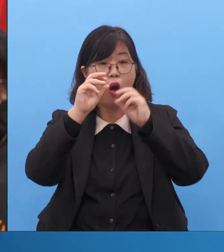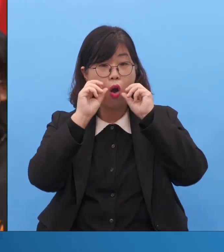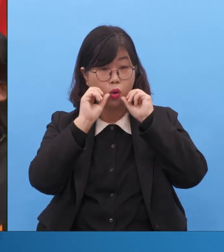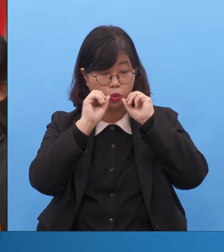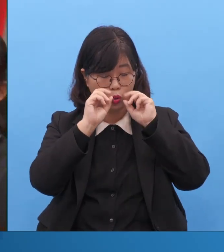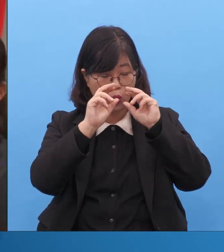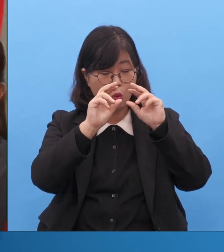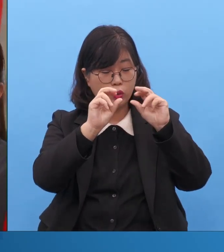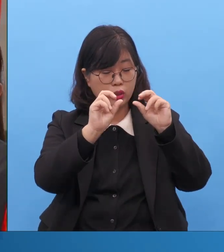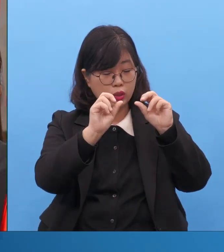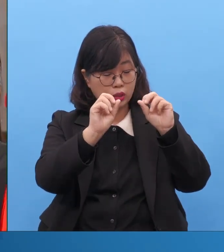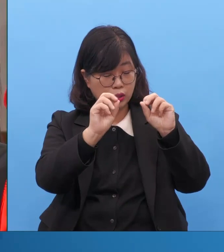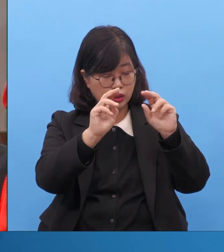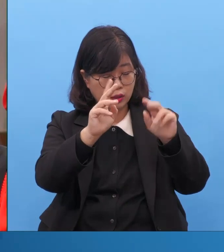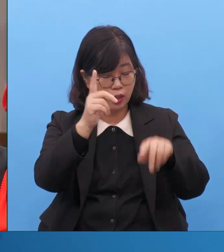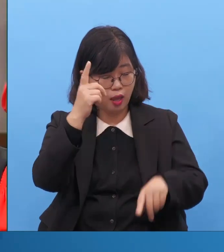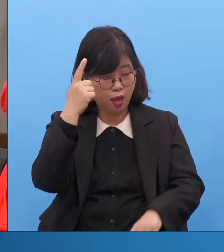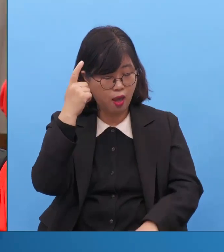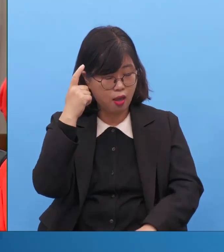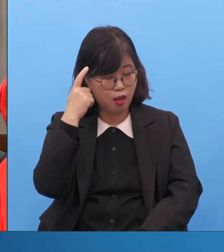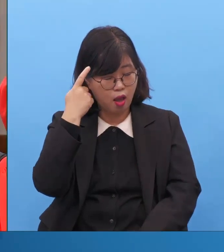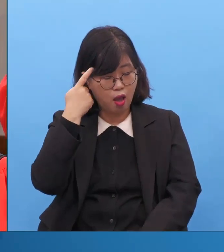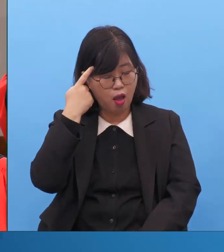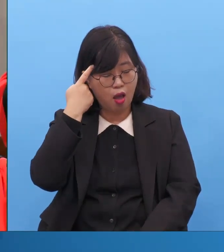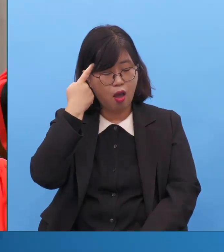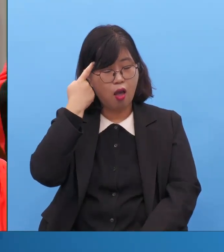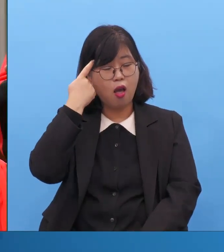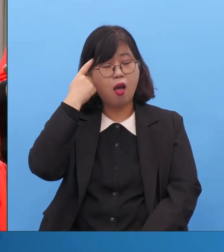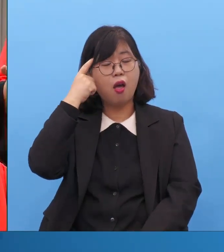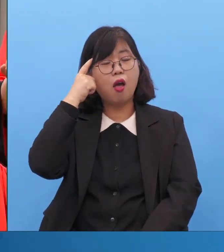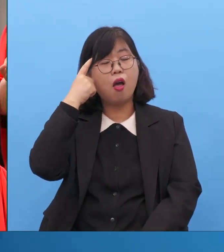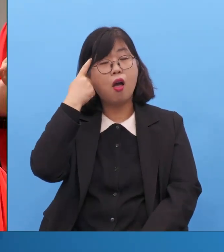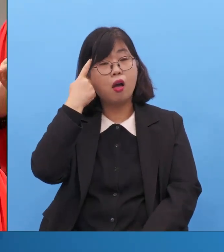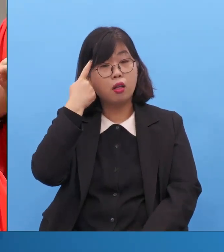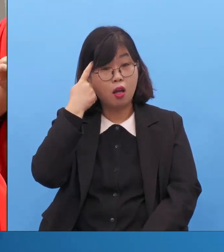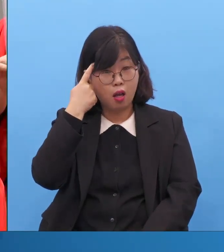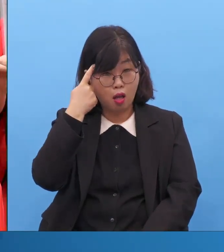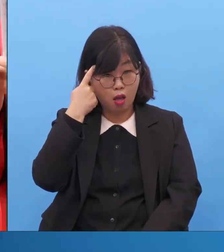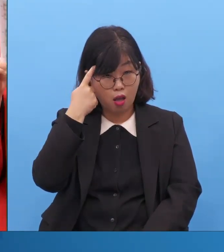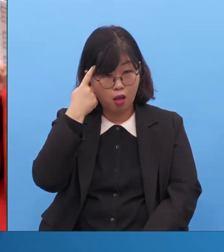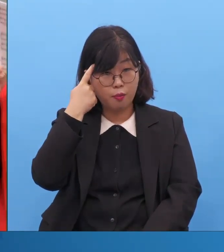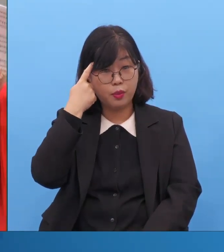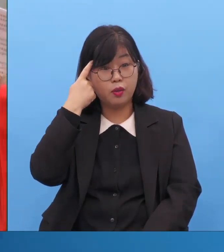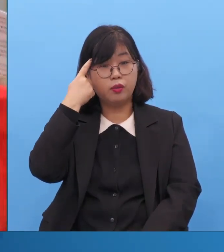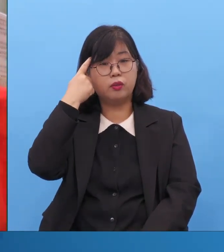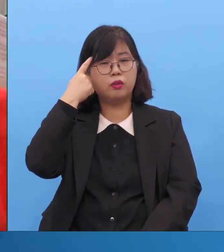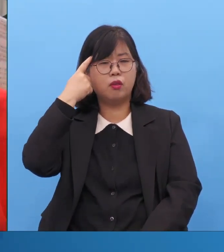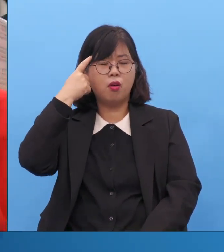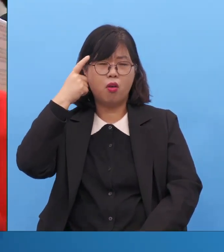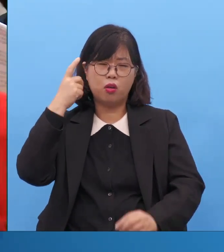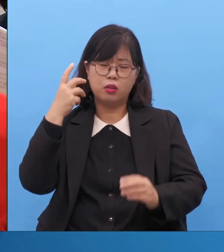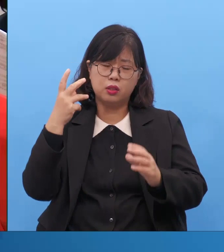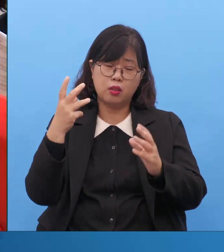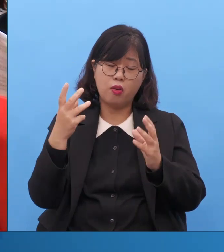성별을 생각하며